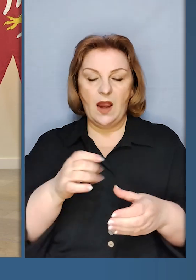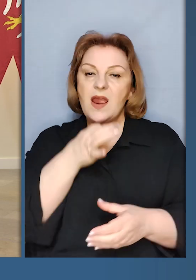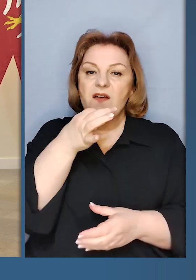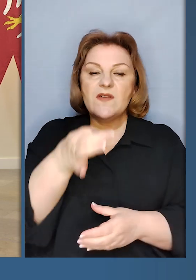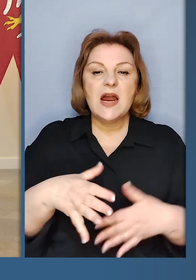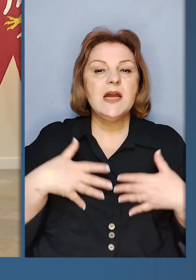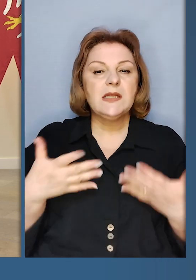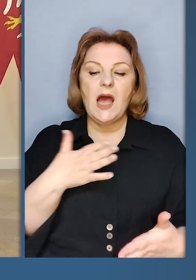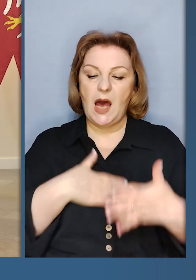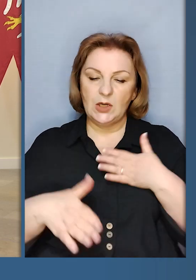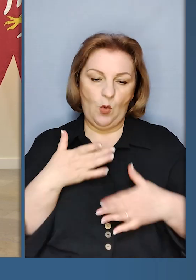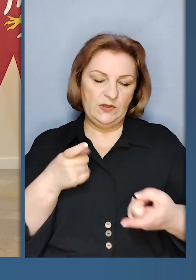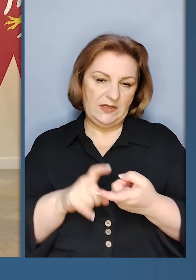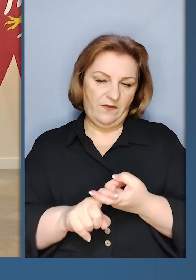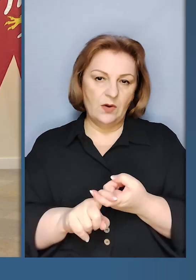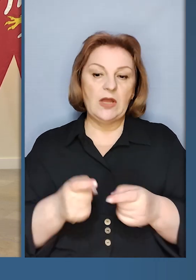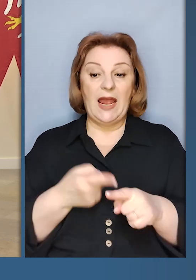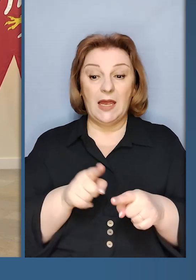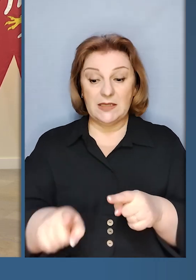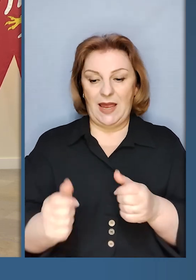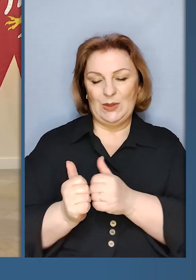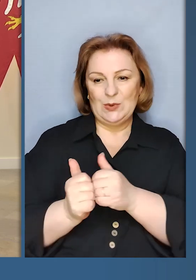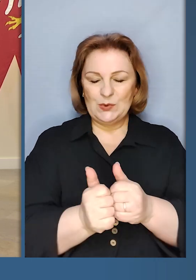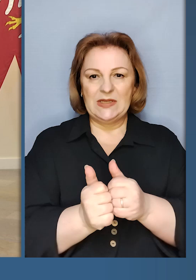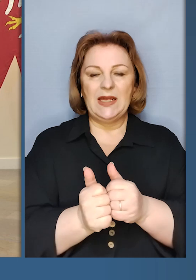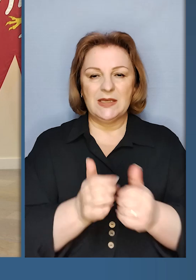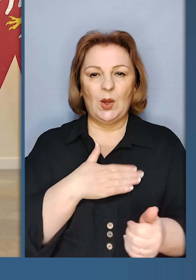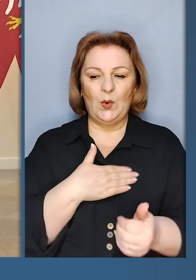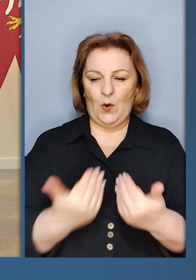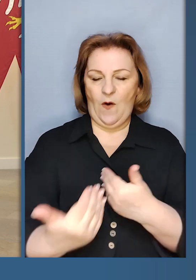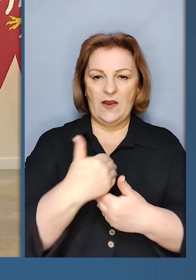висловлюю радість у зв'язку з цією сусідською візитою.